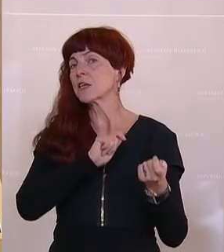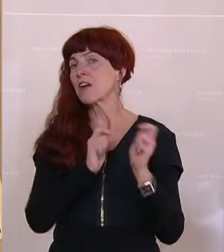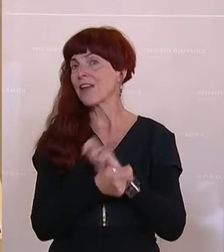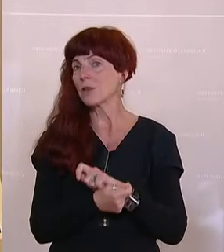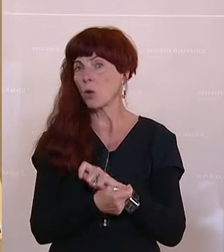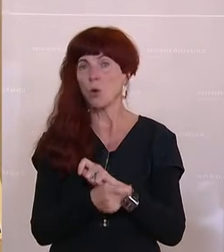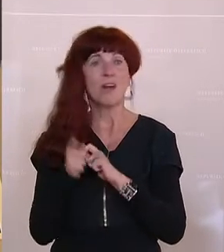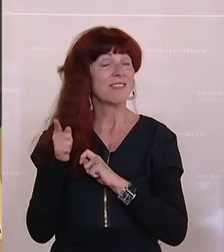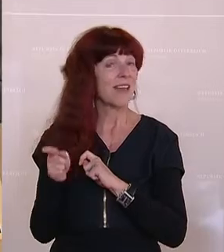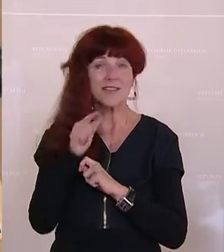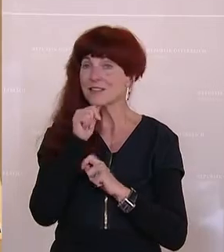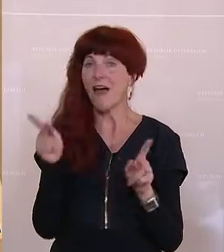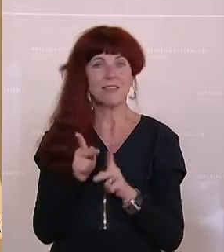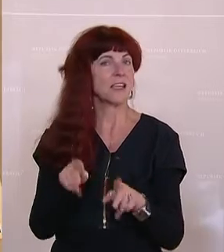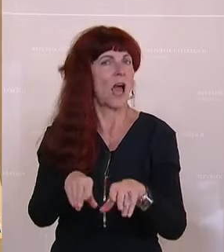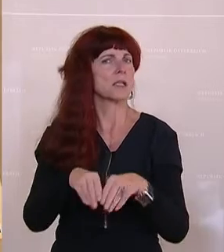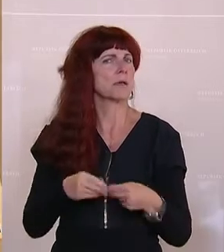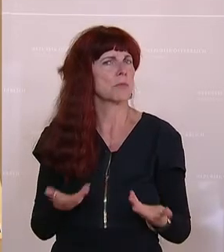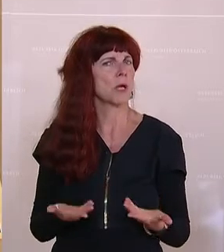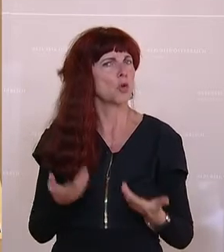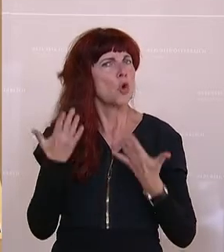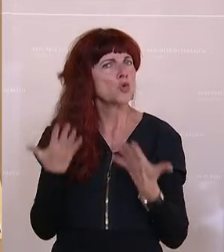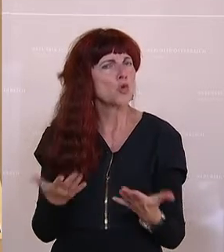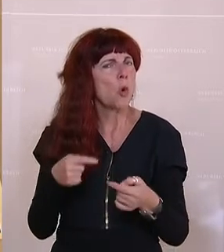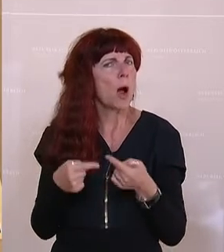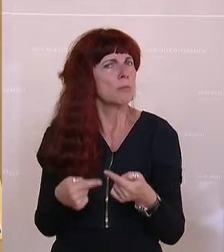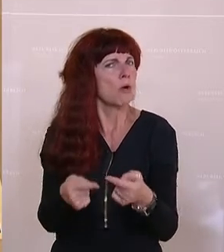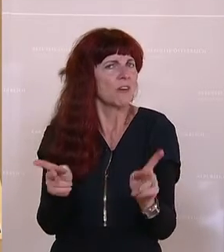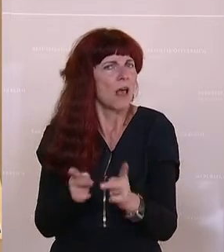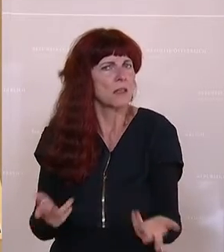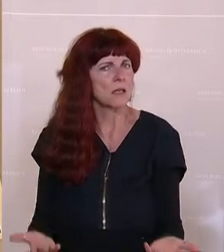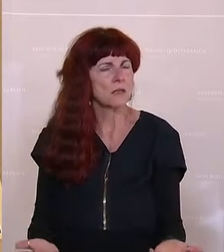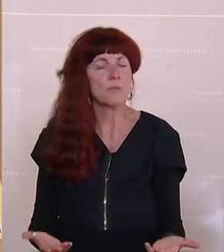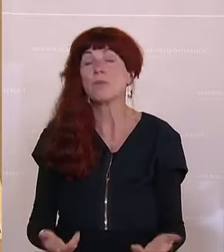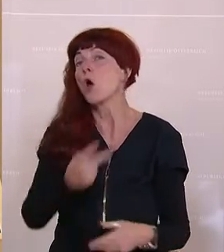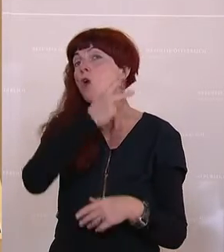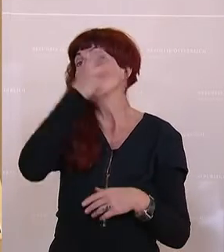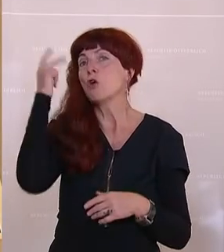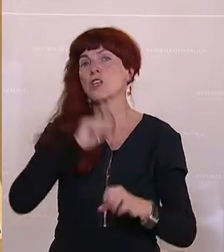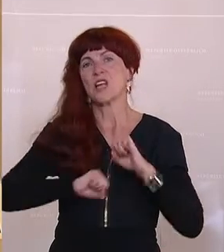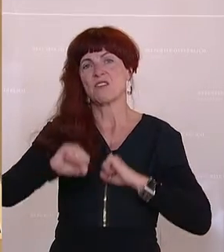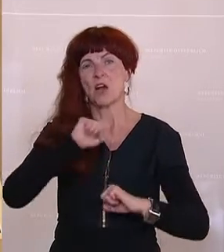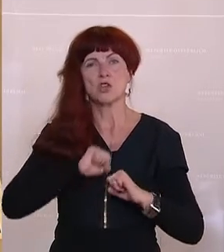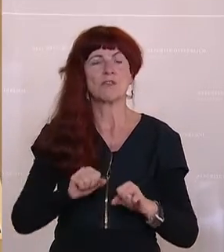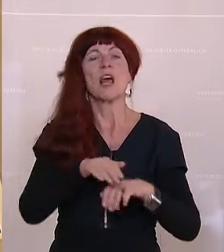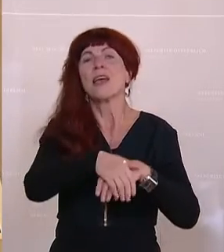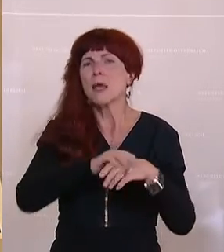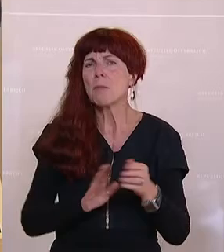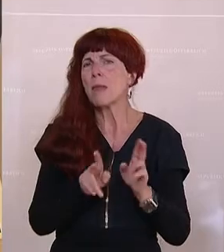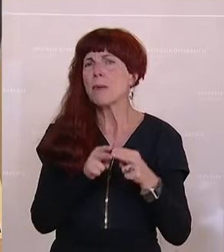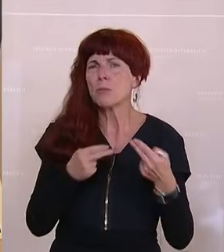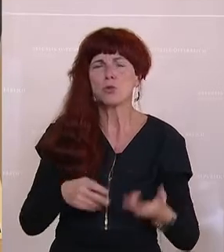Das ist nicht akzeptabel, wie das momentan praktiziert wird. Die Volksanwaltschaft, der Gemeindebund, der